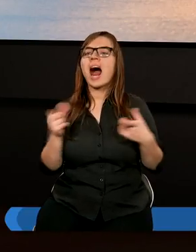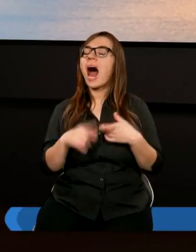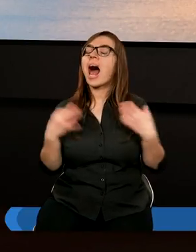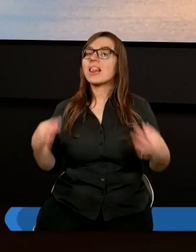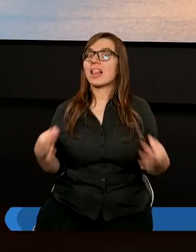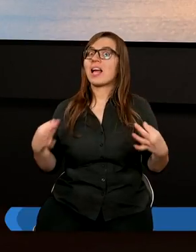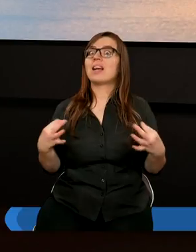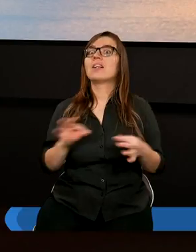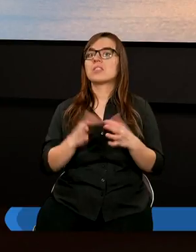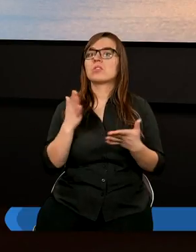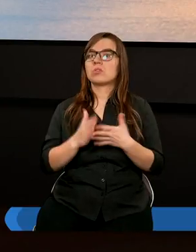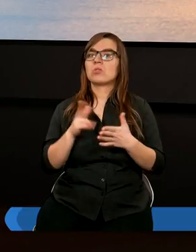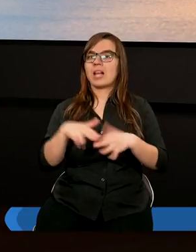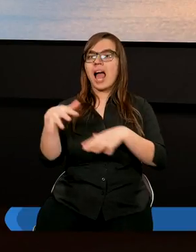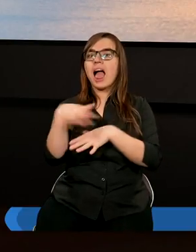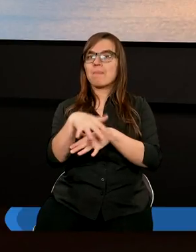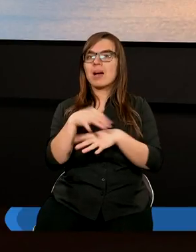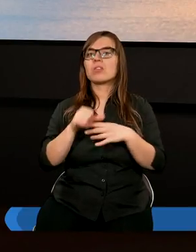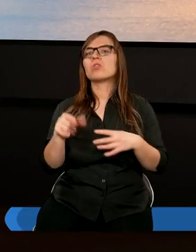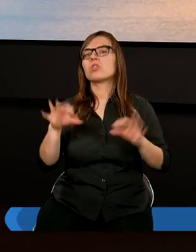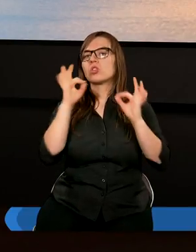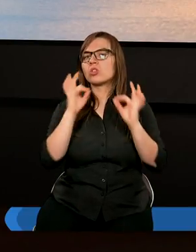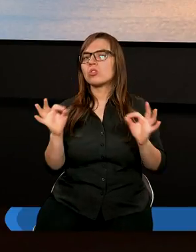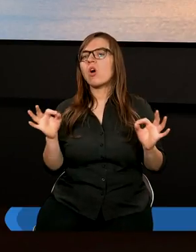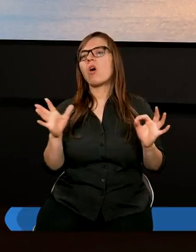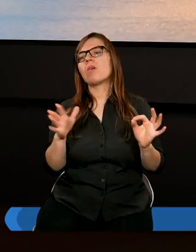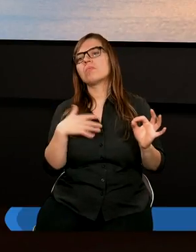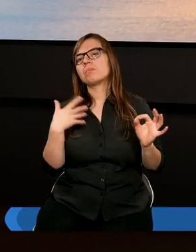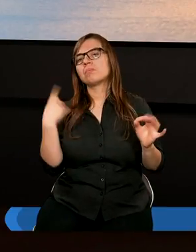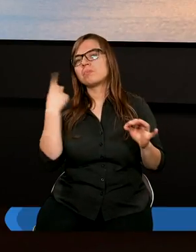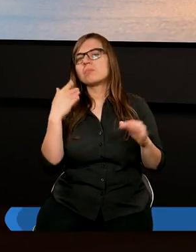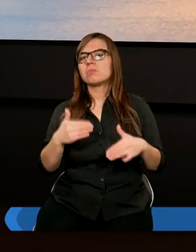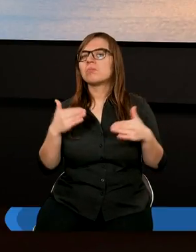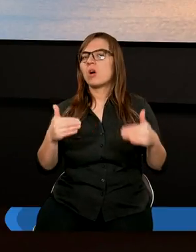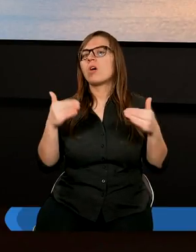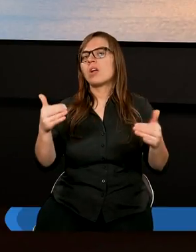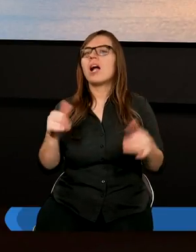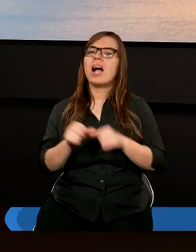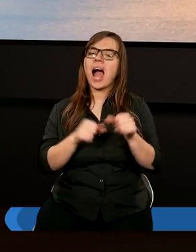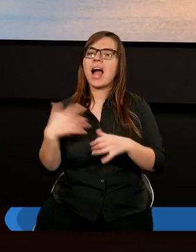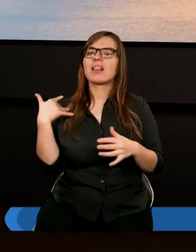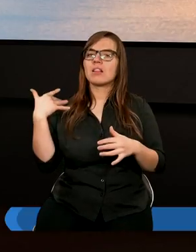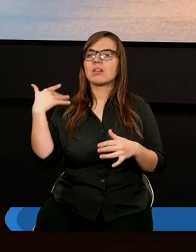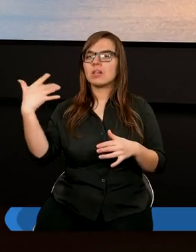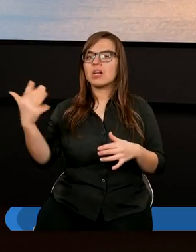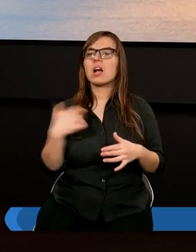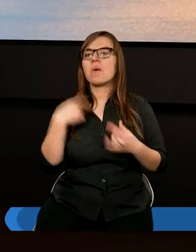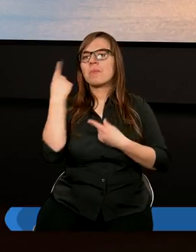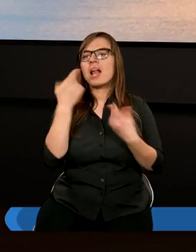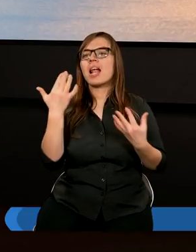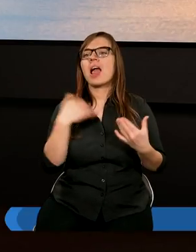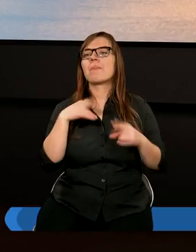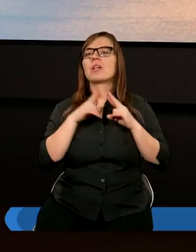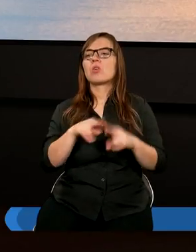Ale teraz, kiedy już jestem na emeryturze, dobrze posunięty w latach, to myślę, ile mi